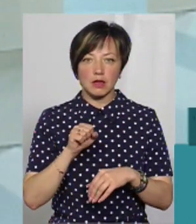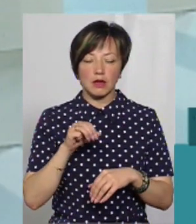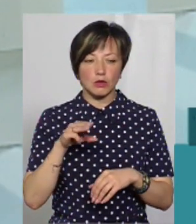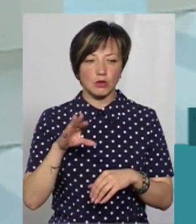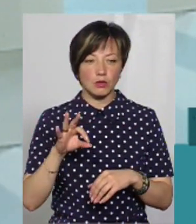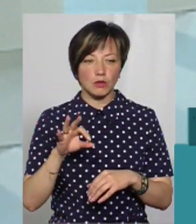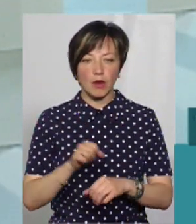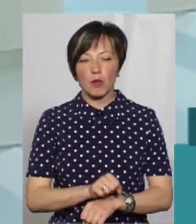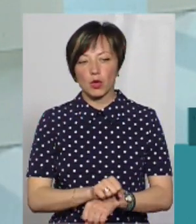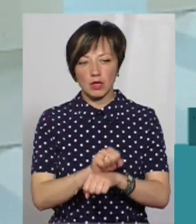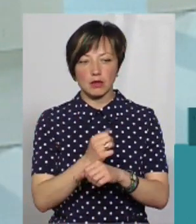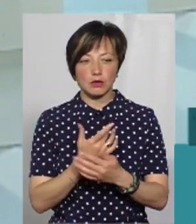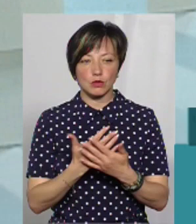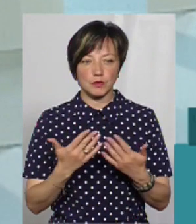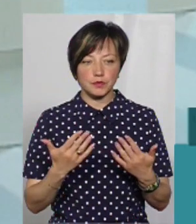громадського протесту,